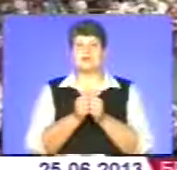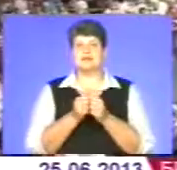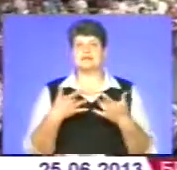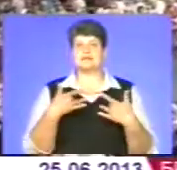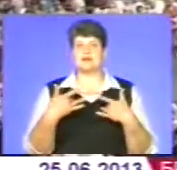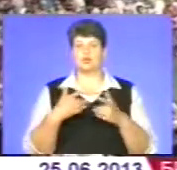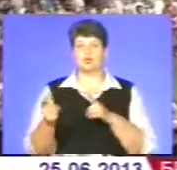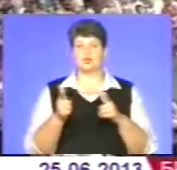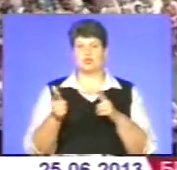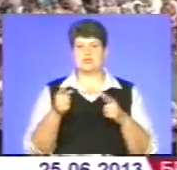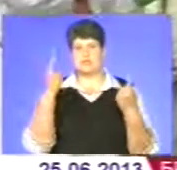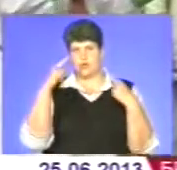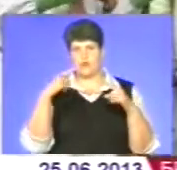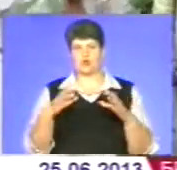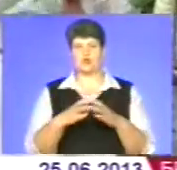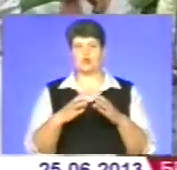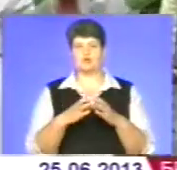виступів творчі колективи.